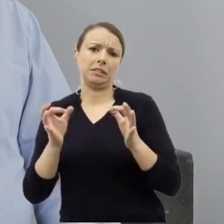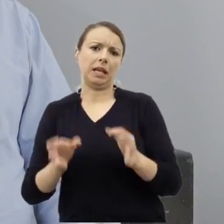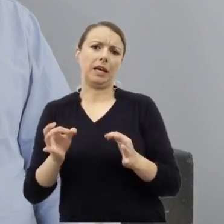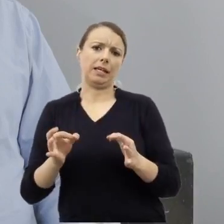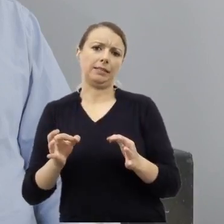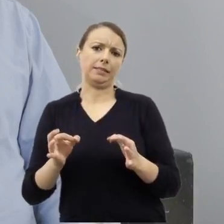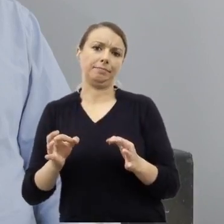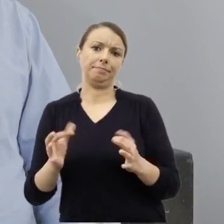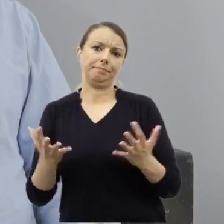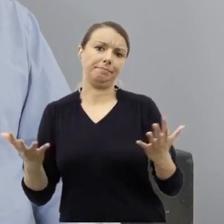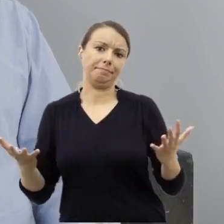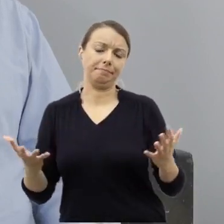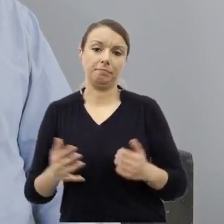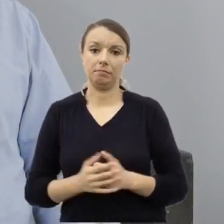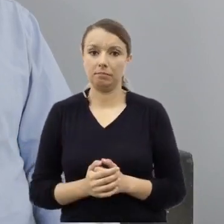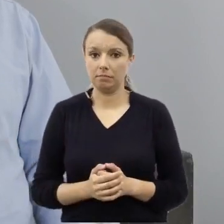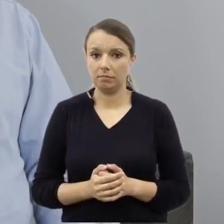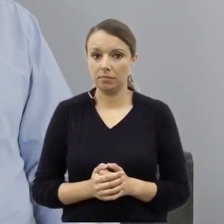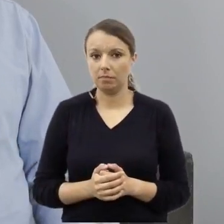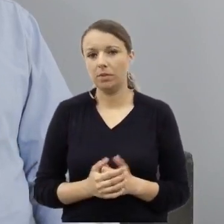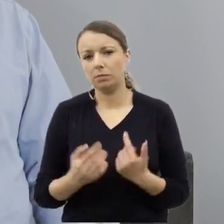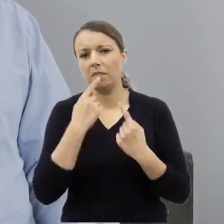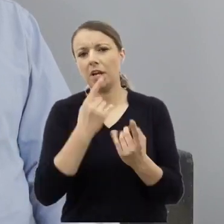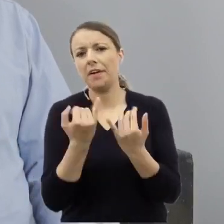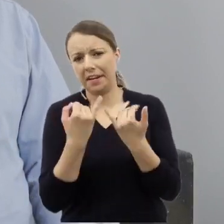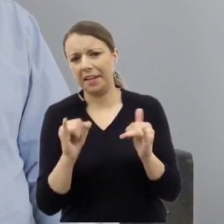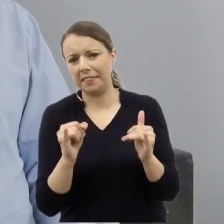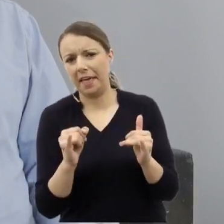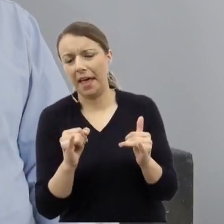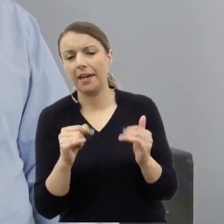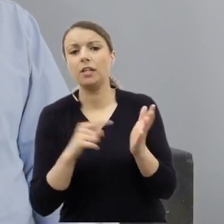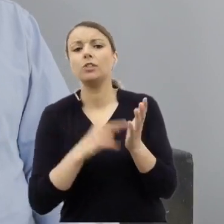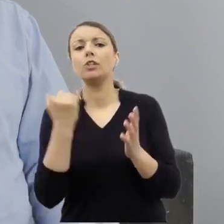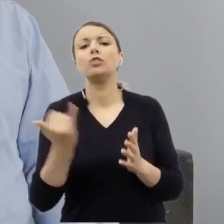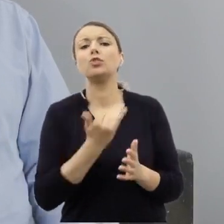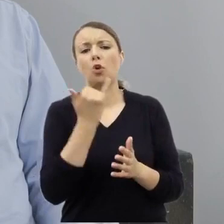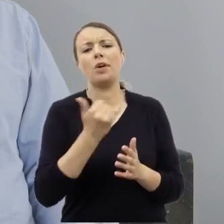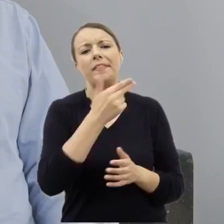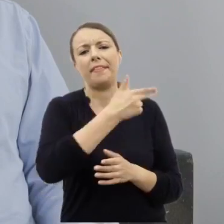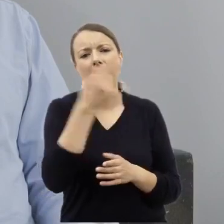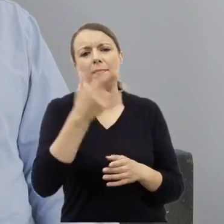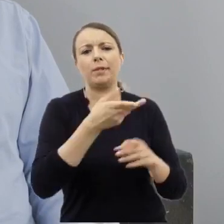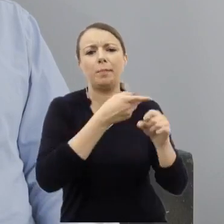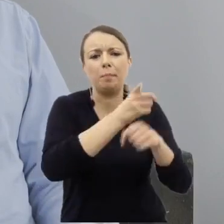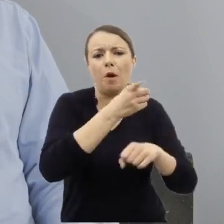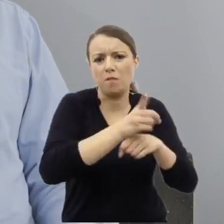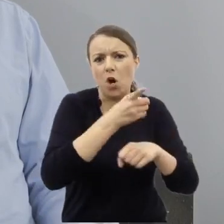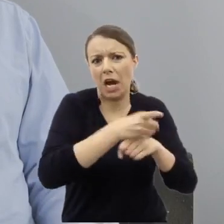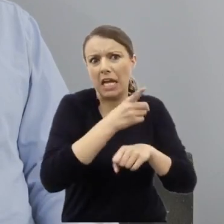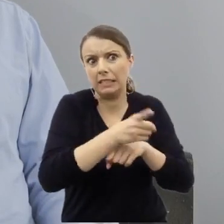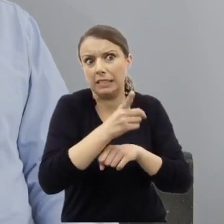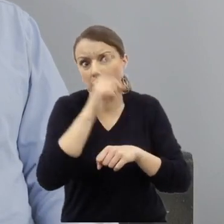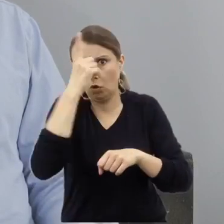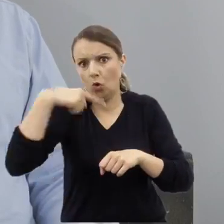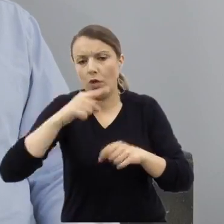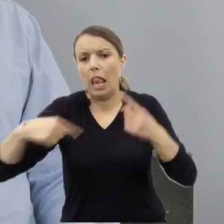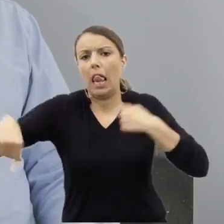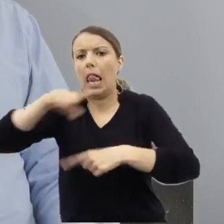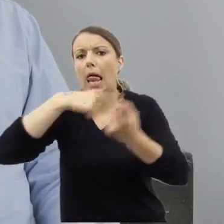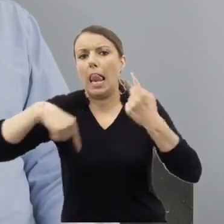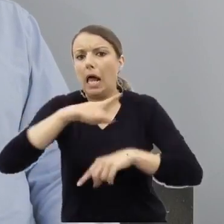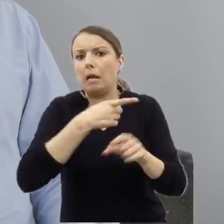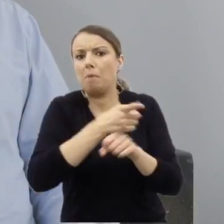Innymi słowy, no mimo ciągłej obecności tej tezy o prowokacji nie ma absolutnie żadnych